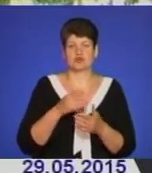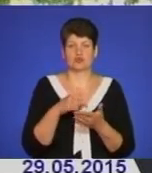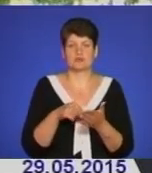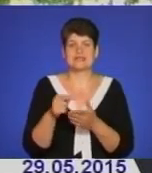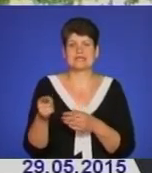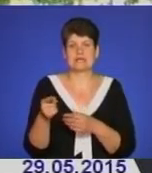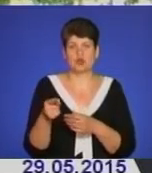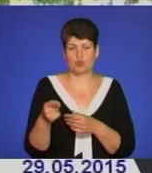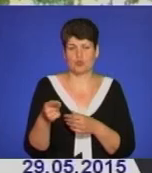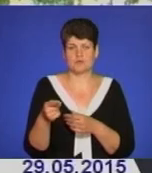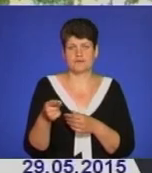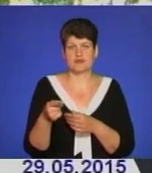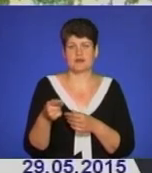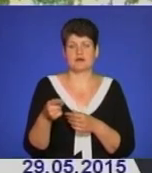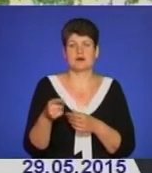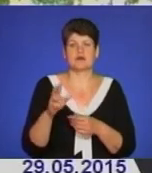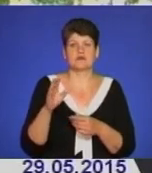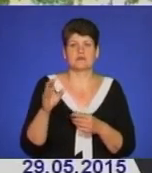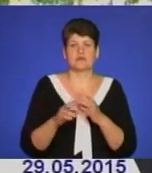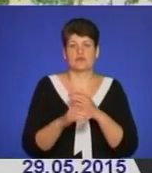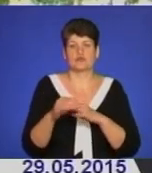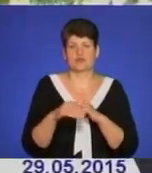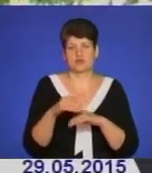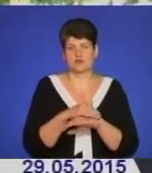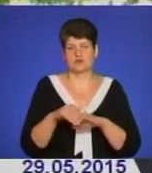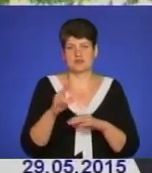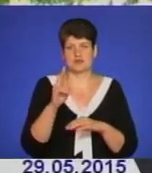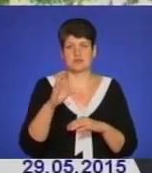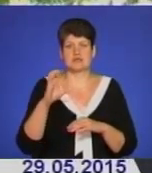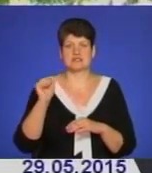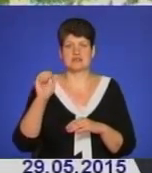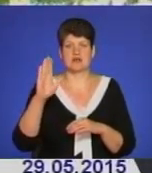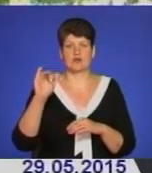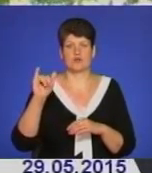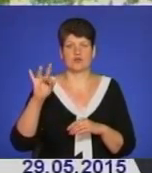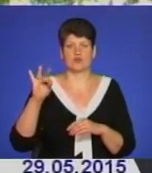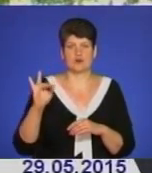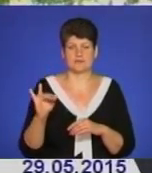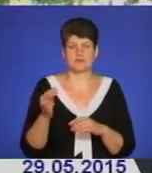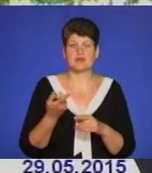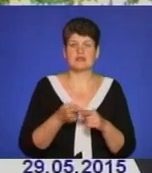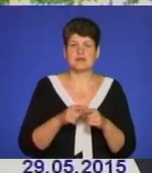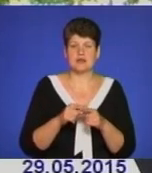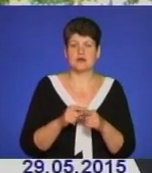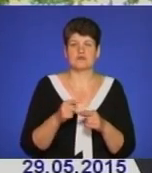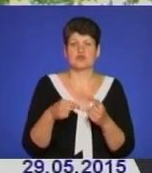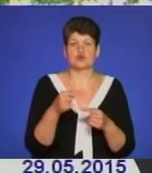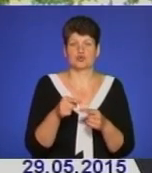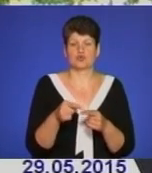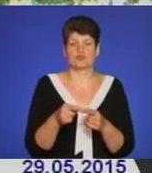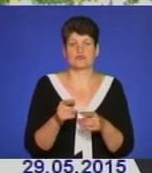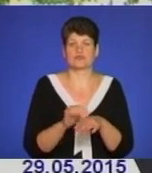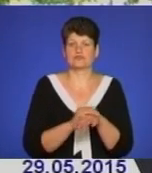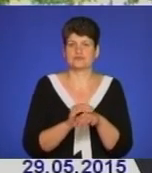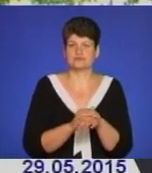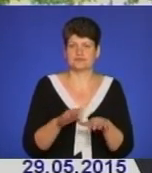Тернополі в храмі Різдва Пресвятої Богородиці на Клима-Савури. Вияв через цю ікону милості Пресвятої Богородиці безмежно.